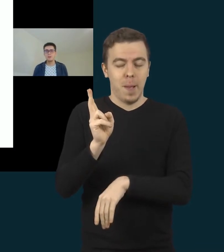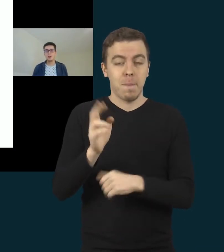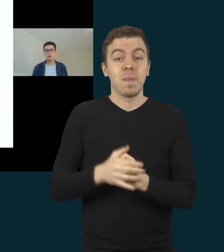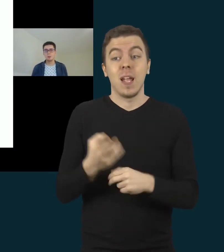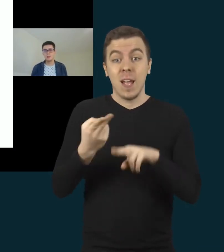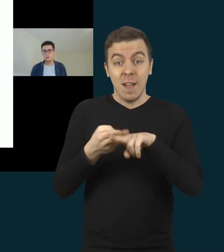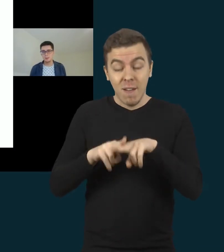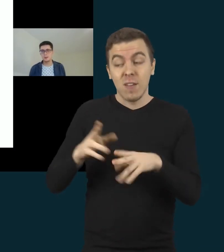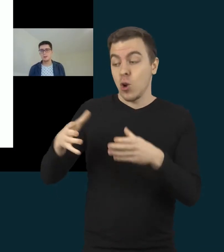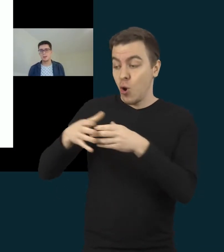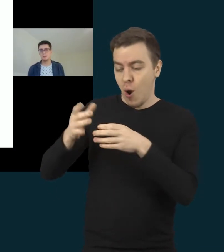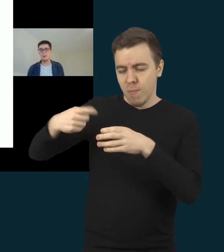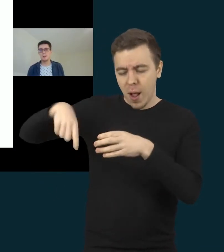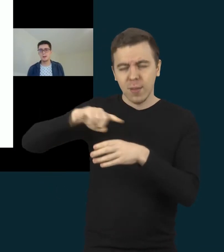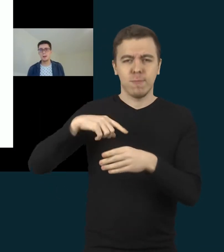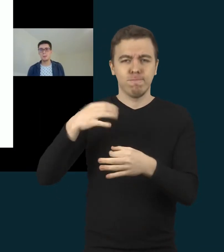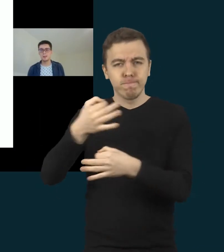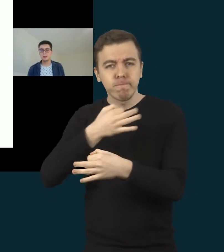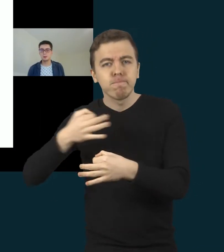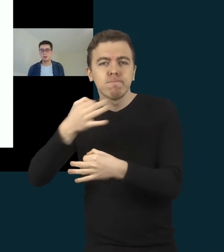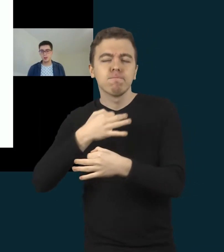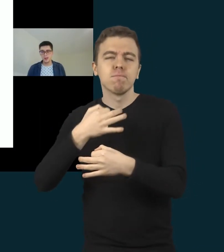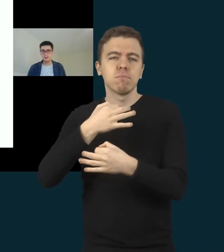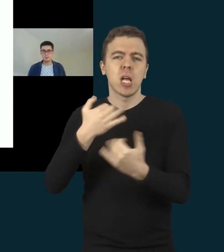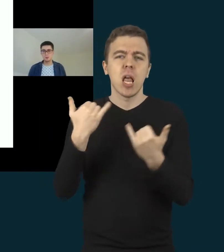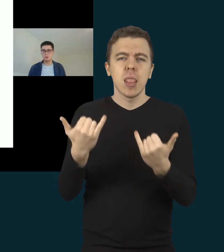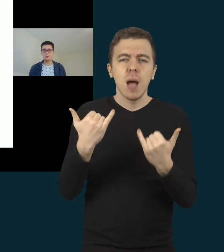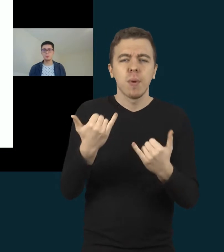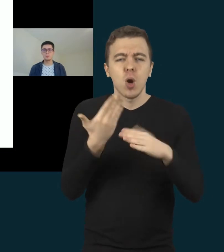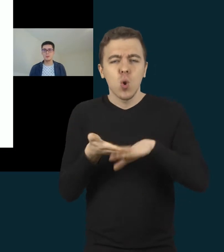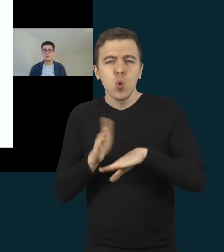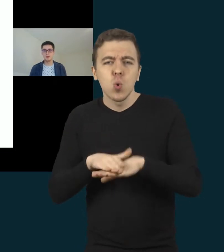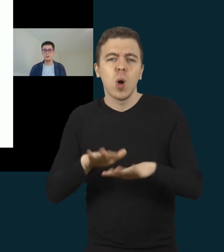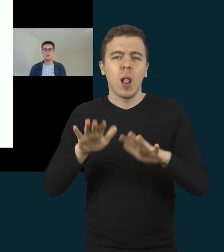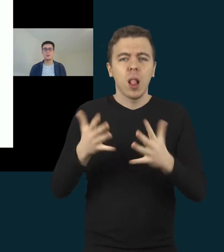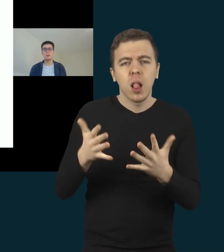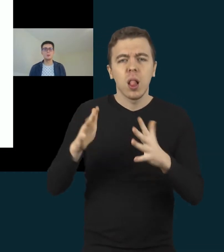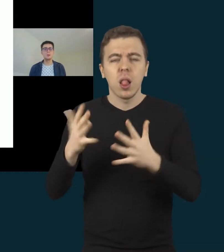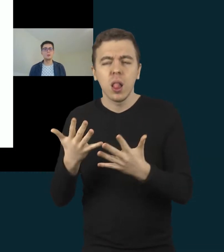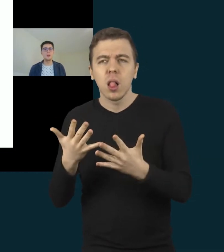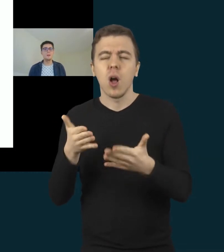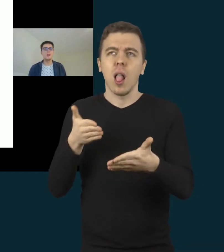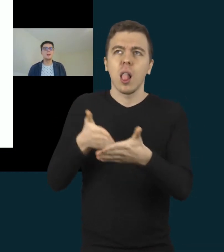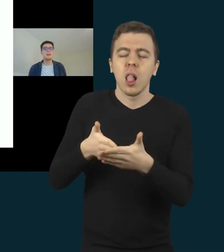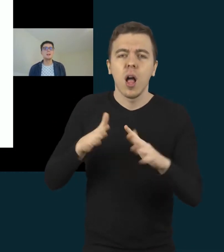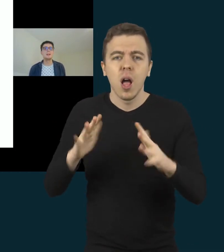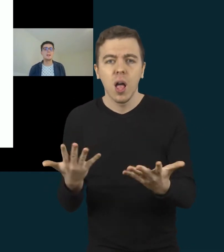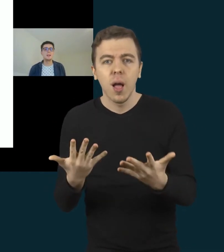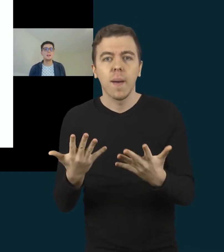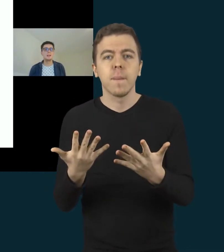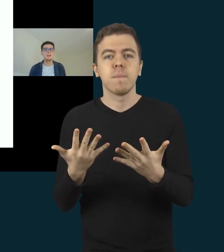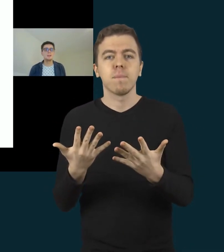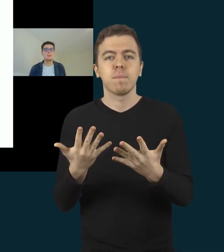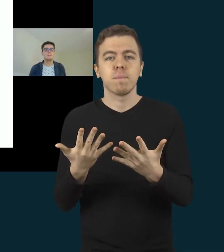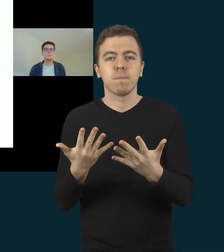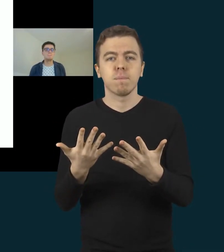reflektuodame apie tai, su kokiais dabar sunkumais mes susidūrėme. Tai